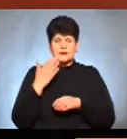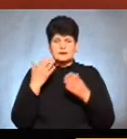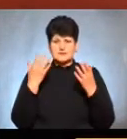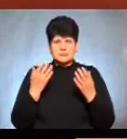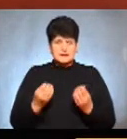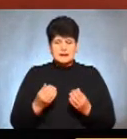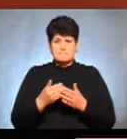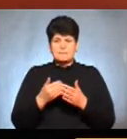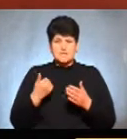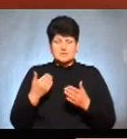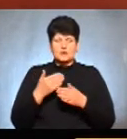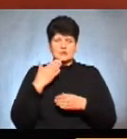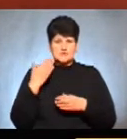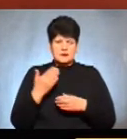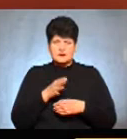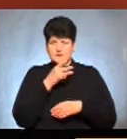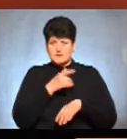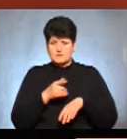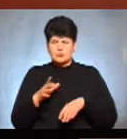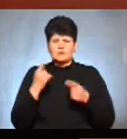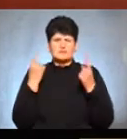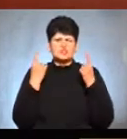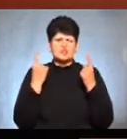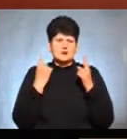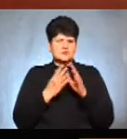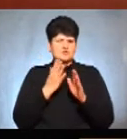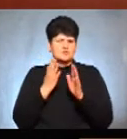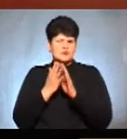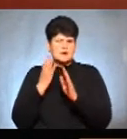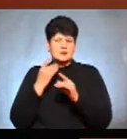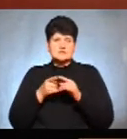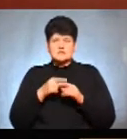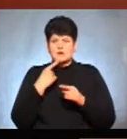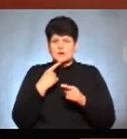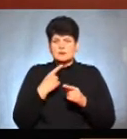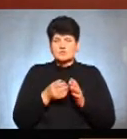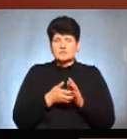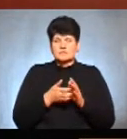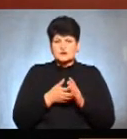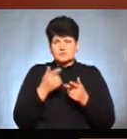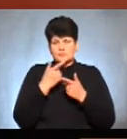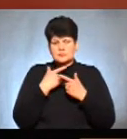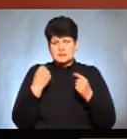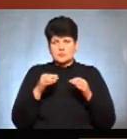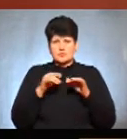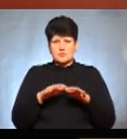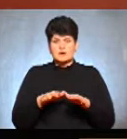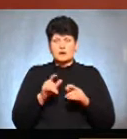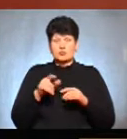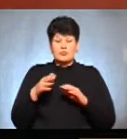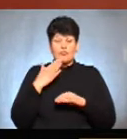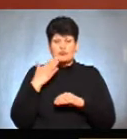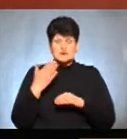перед останнім терміном були дуже величезні черги. Це говорило про недостатність інформаційної кампанії. Люди фактично в останні дні взнавали,